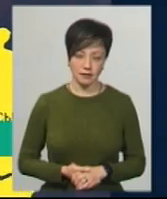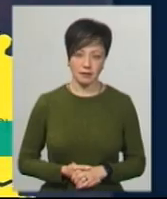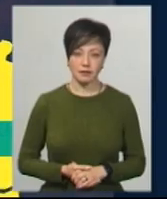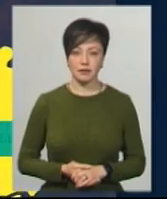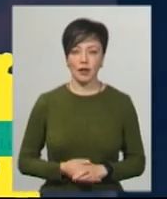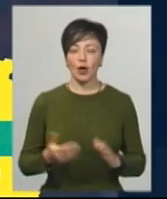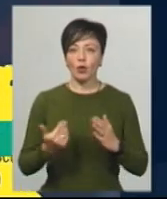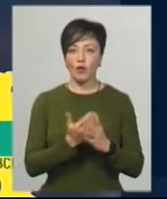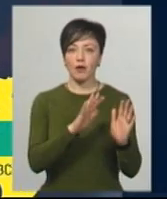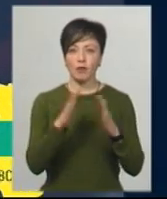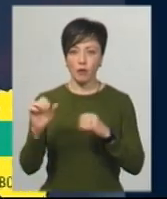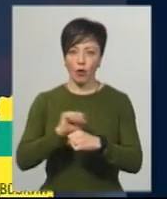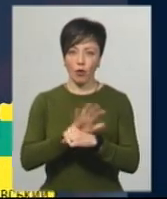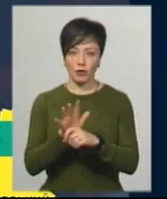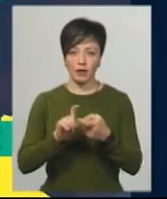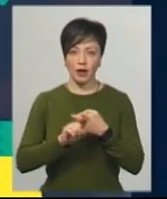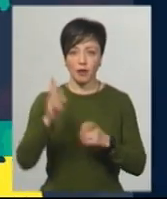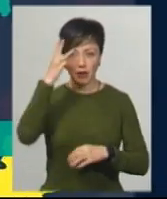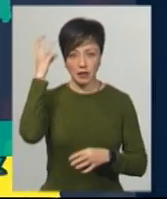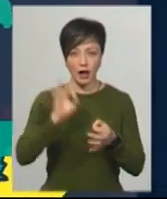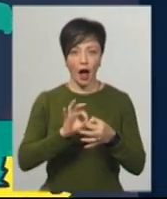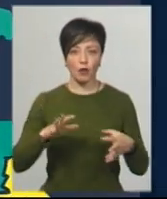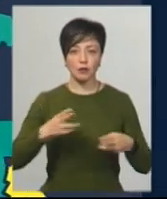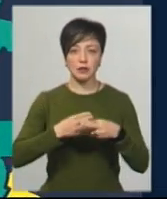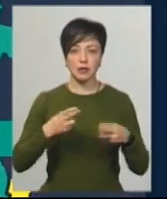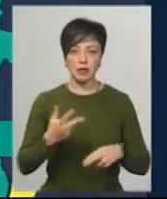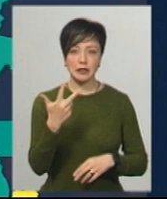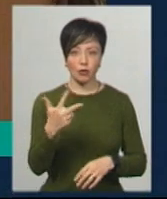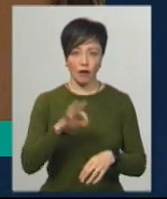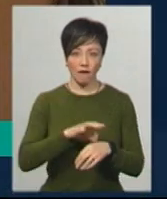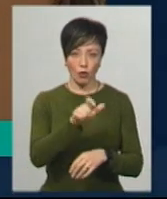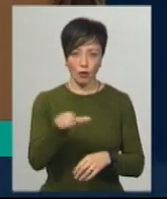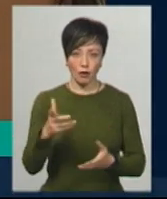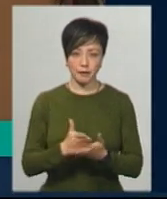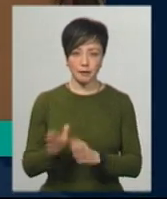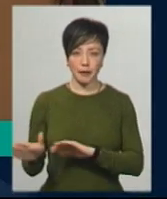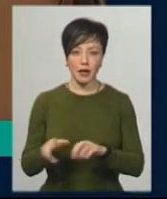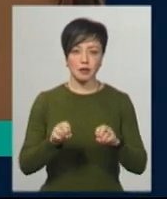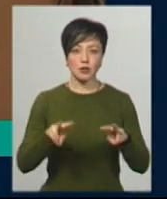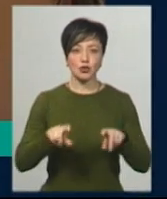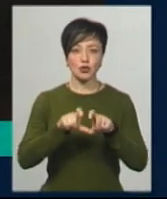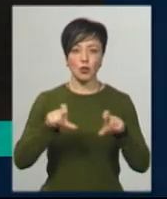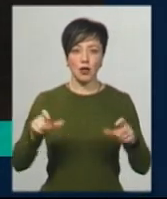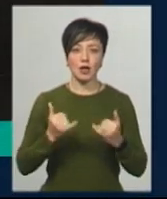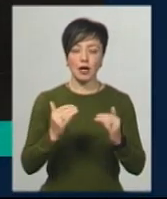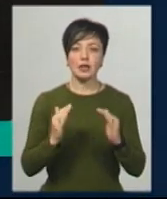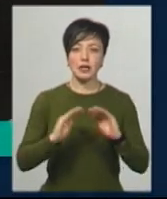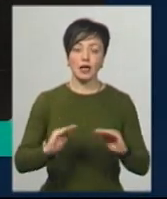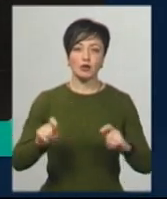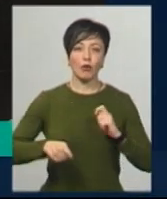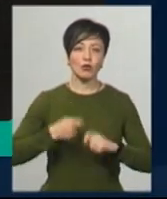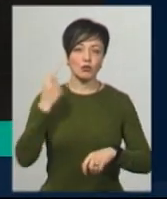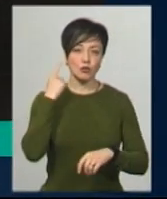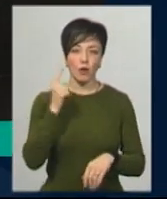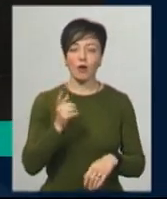Нові випадки COVID-19. На Хмельницькій атомній станції вже троє хворих. Спеціалізовані школи для дітей із порушенням